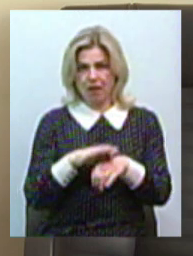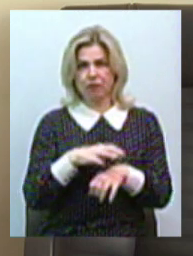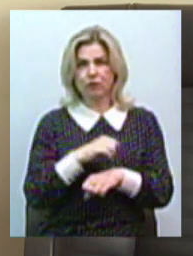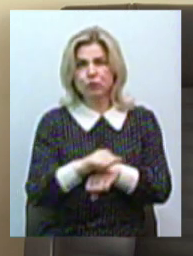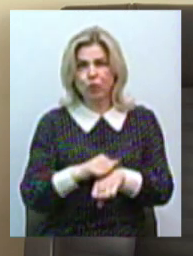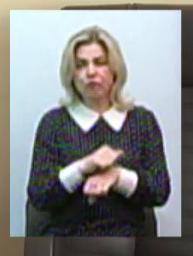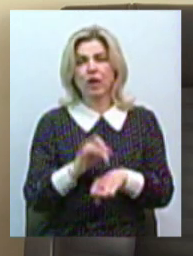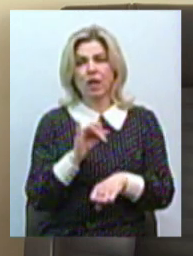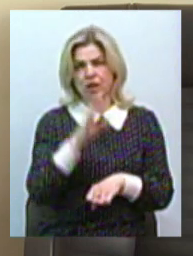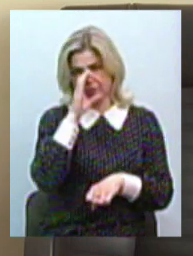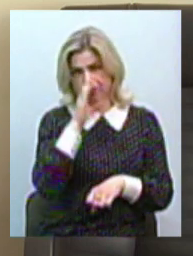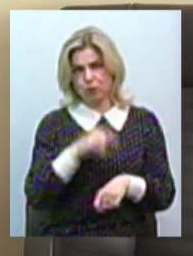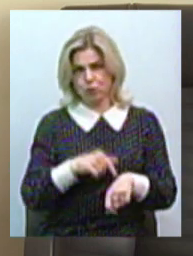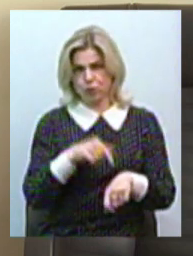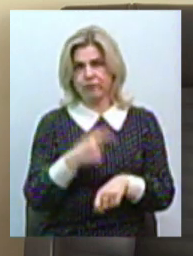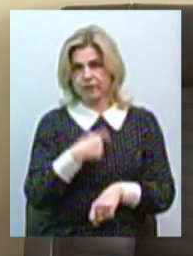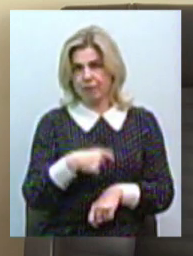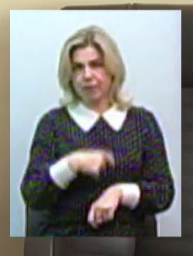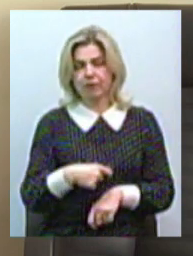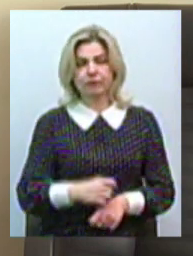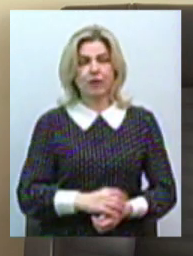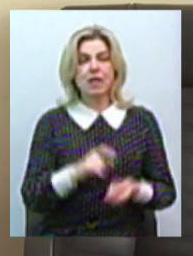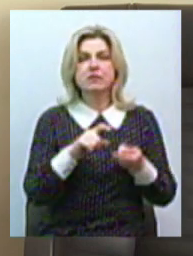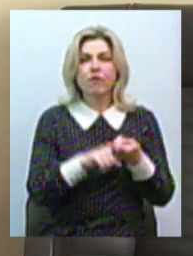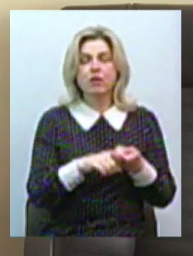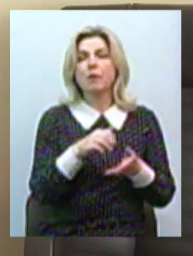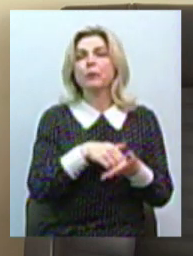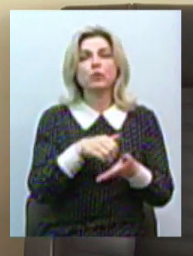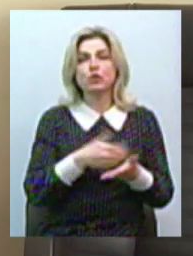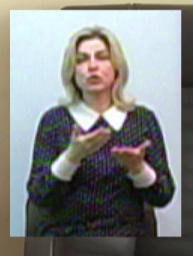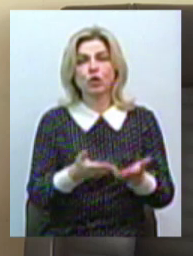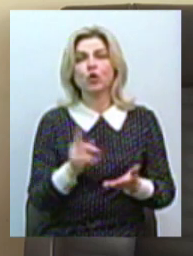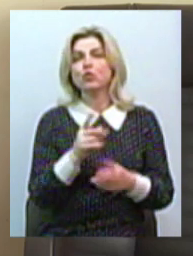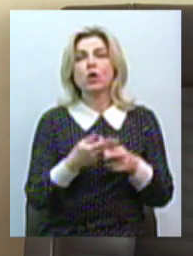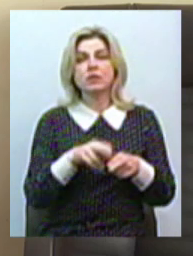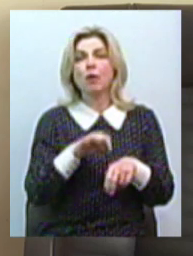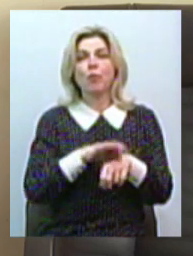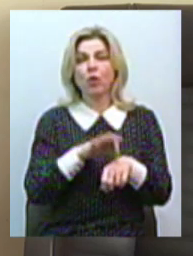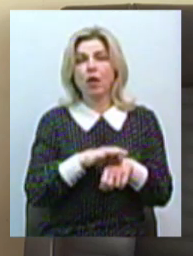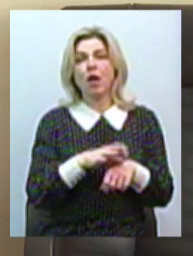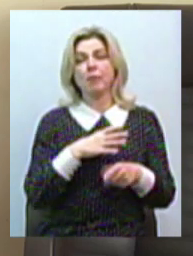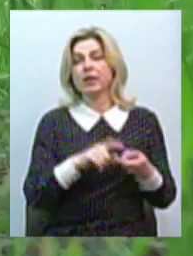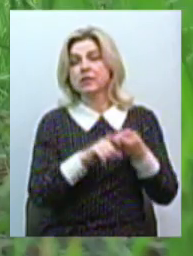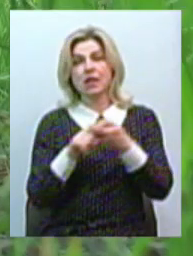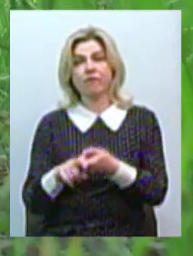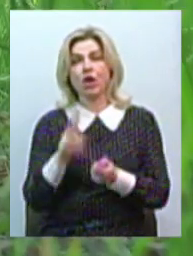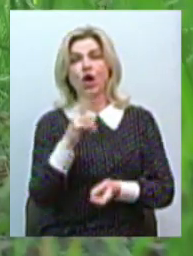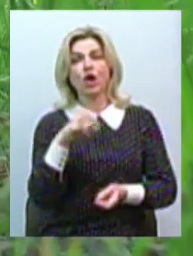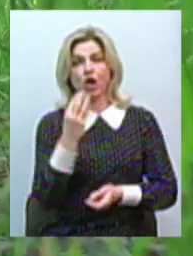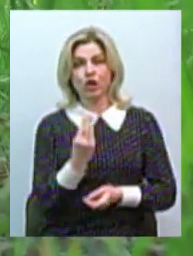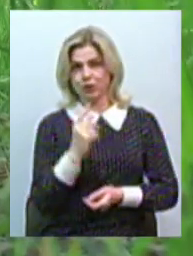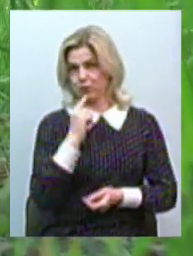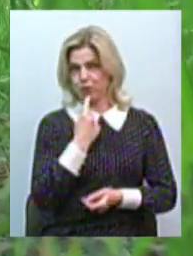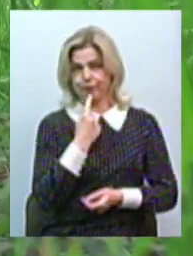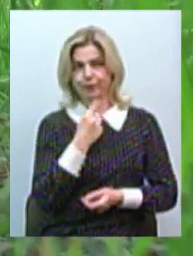таке інше, вона починається погано почувати, а зв'язати, що це саме бареліоз, досить таки важко. Будь